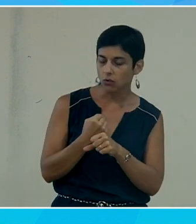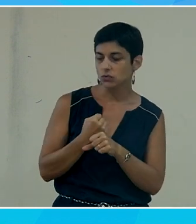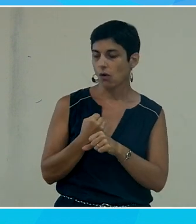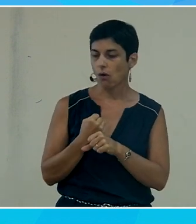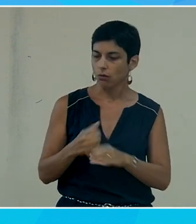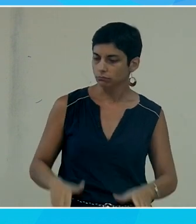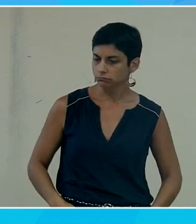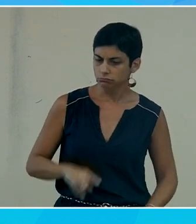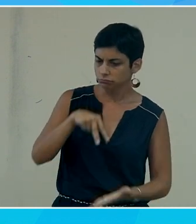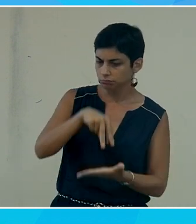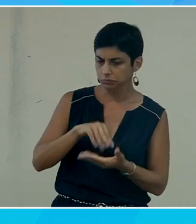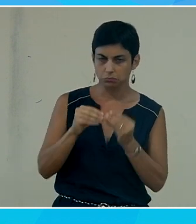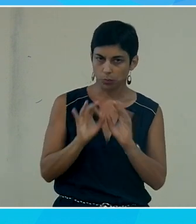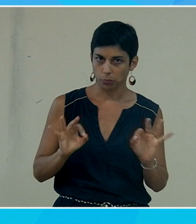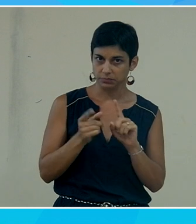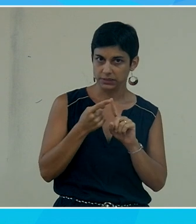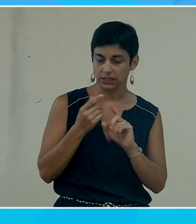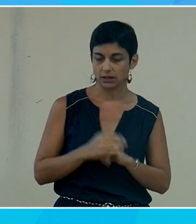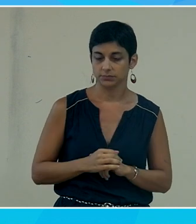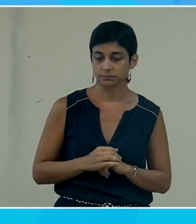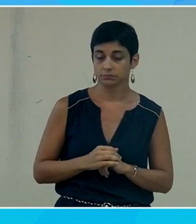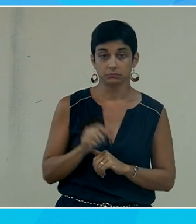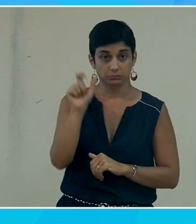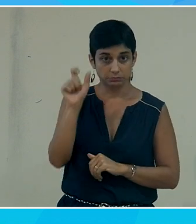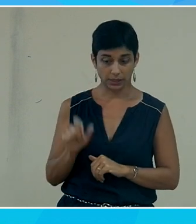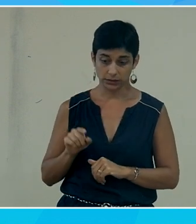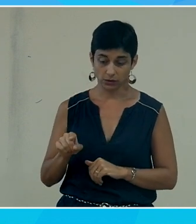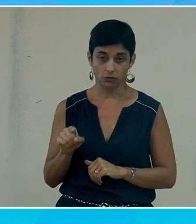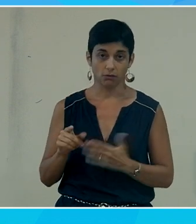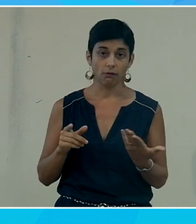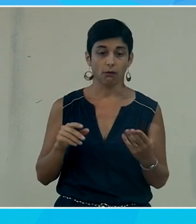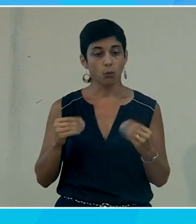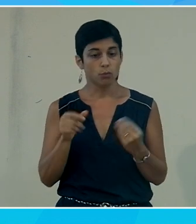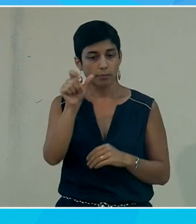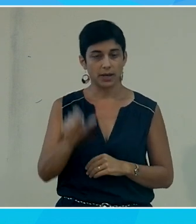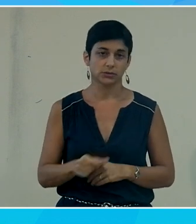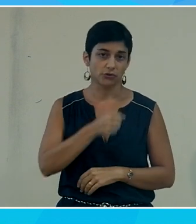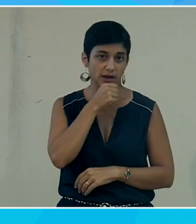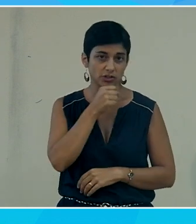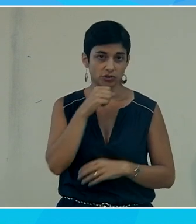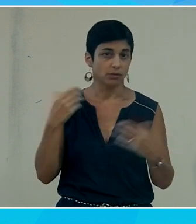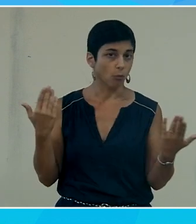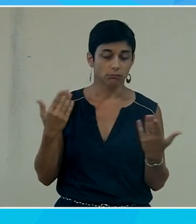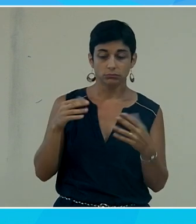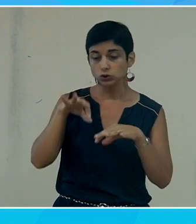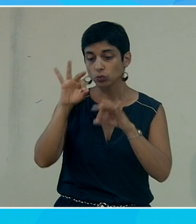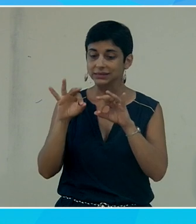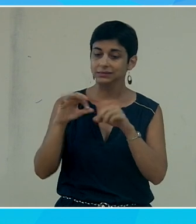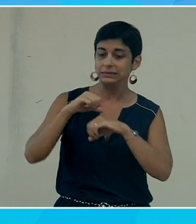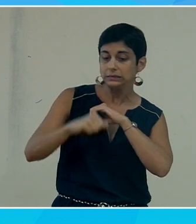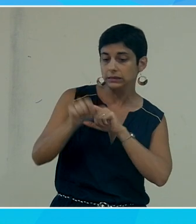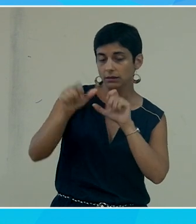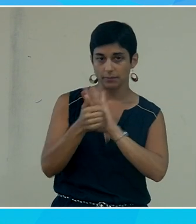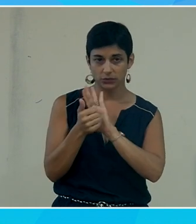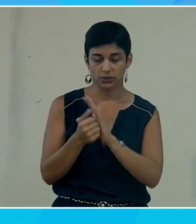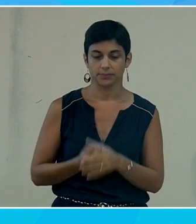jambes qui n pas de soucis particuliers une personne en fauteuil une personne âgée un enfant je ne prends que ces personnages et puis je vais commencer